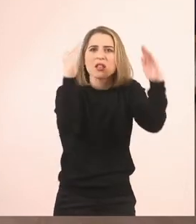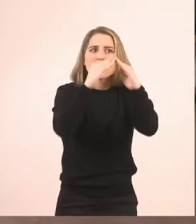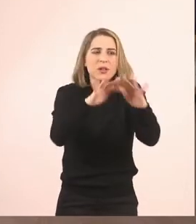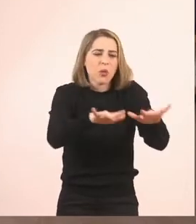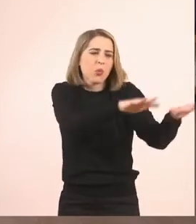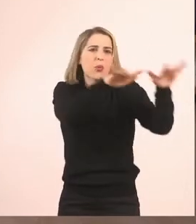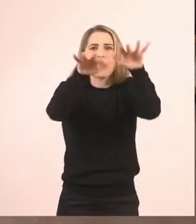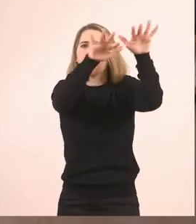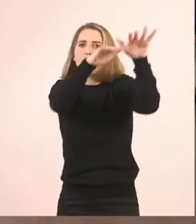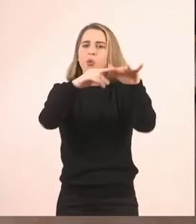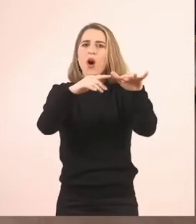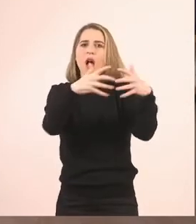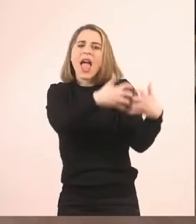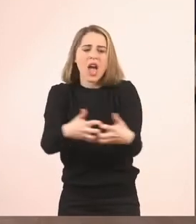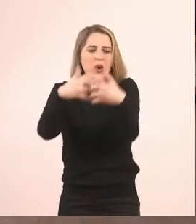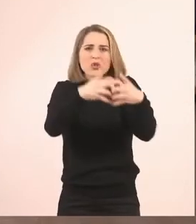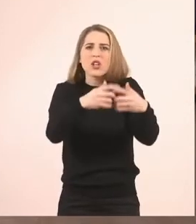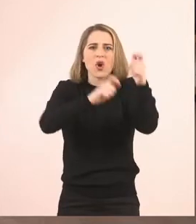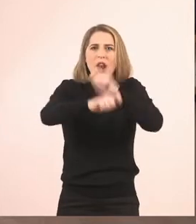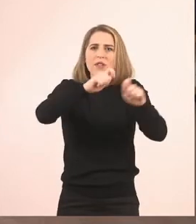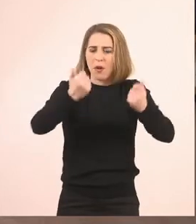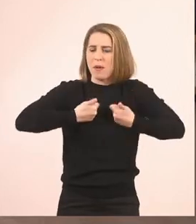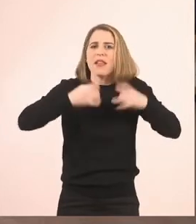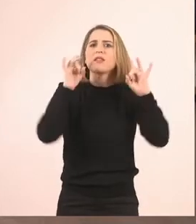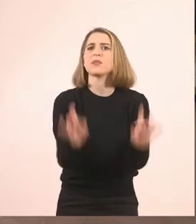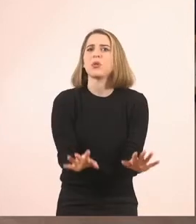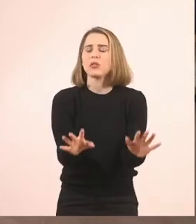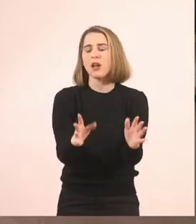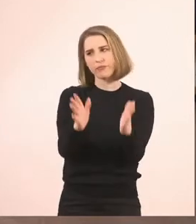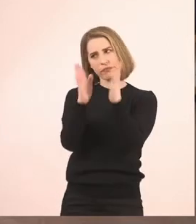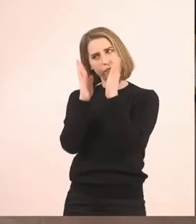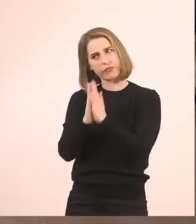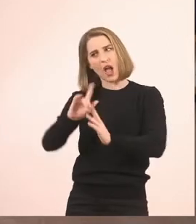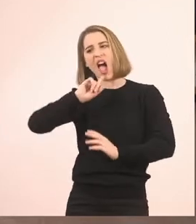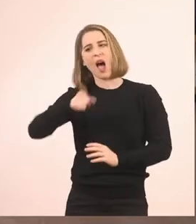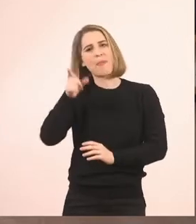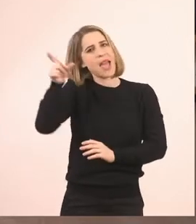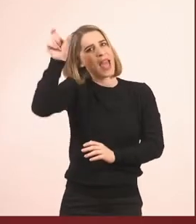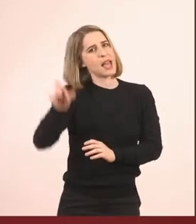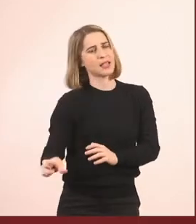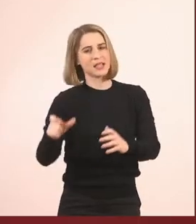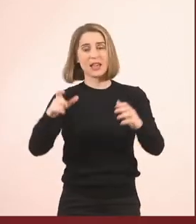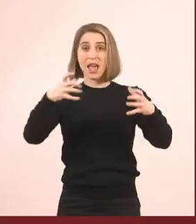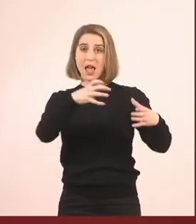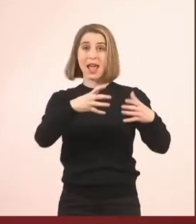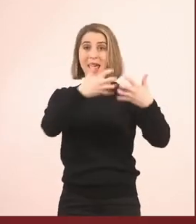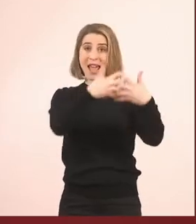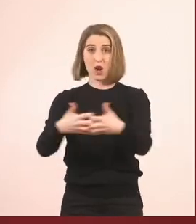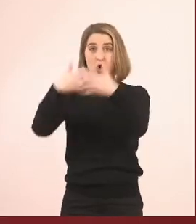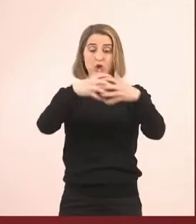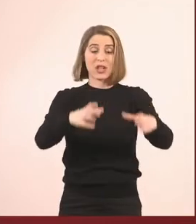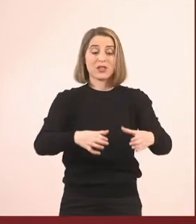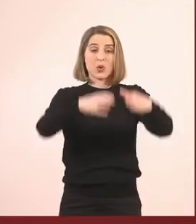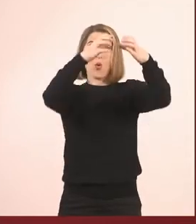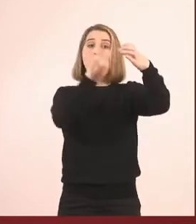Τι θα γίνει λοιπόν με τον Αγιο Βασίλη. Έτσι, του λέει, θα βάλεις φίτρα και θα προστατεύεις το περιβάλλον όσο μπορείς για να μην είναι το μέλλον σου